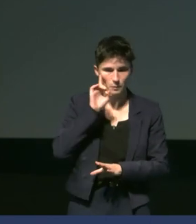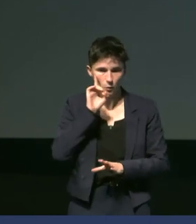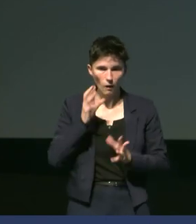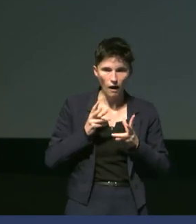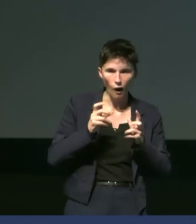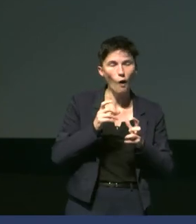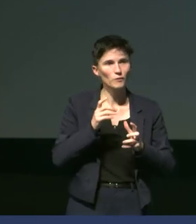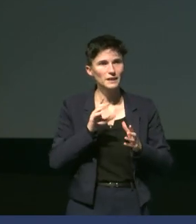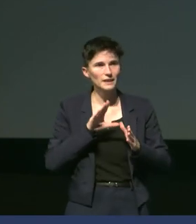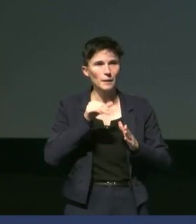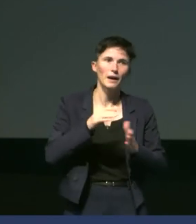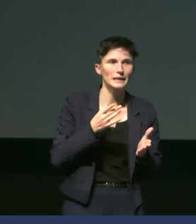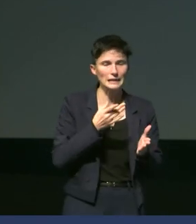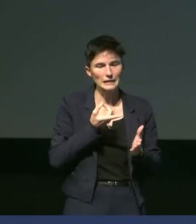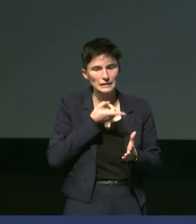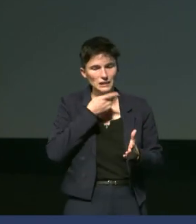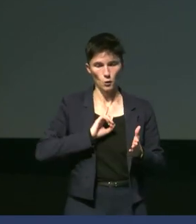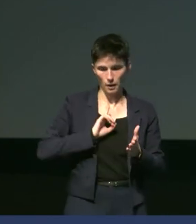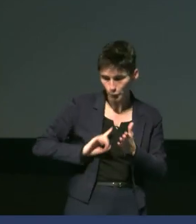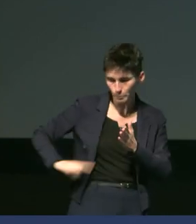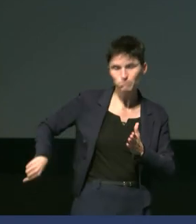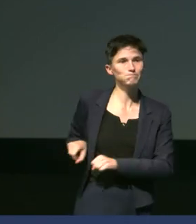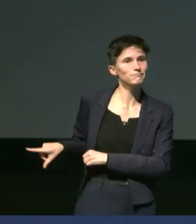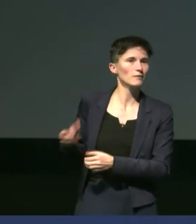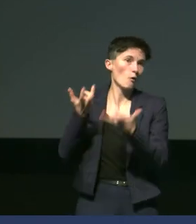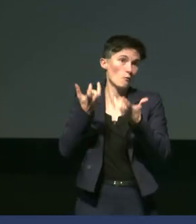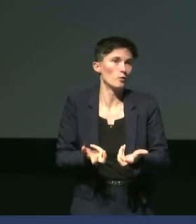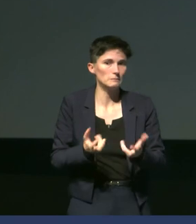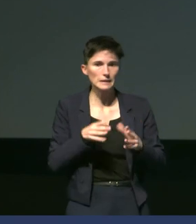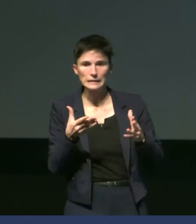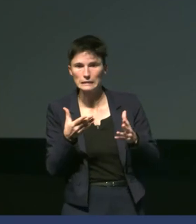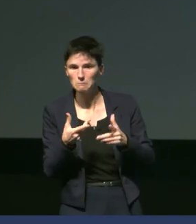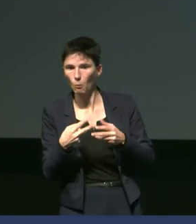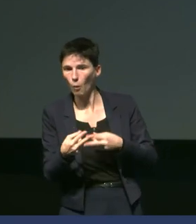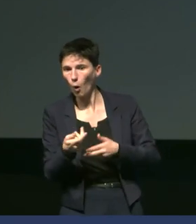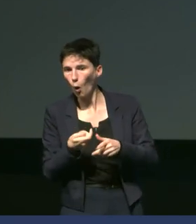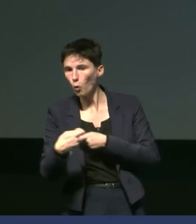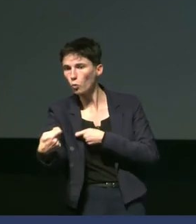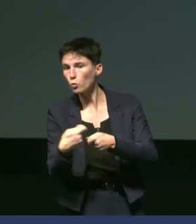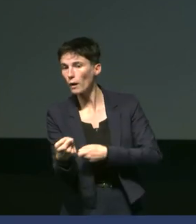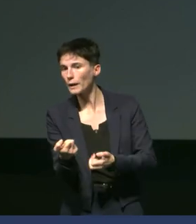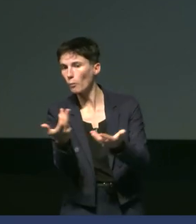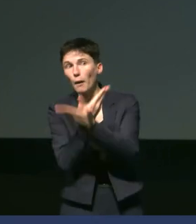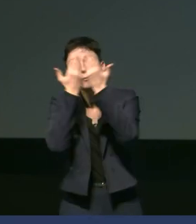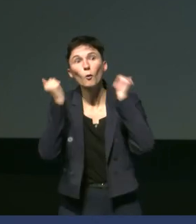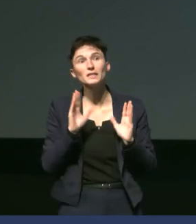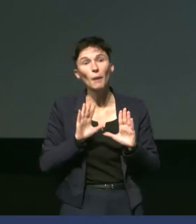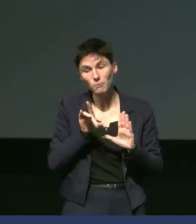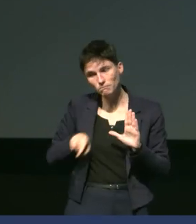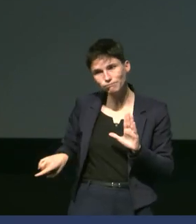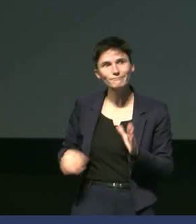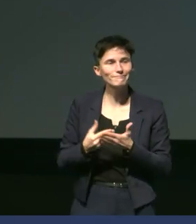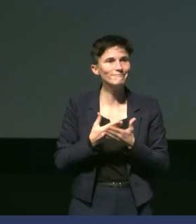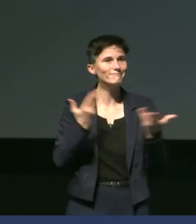ressorte de l'autre côté. Et on n'avait aucune idée dans combien de temps la gélule allait mettre pour ressortir.